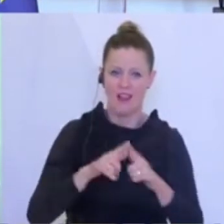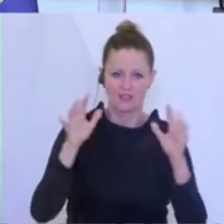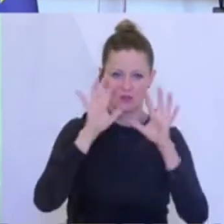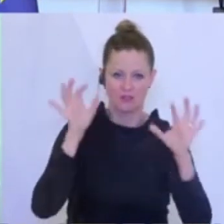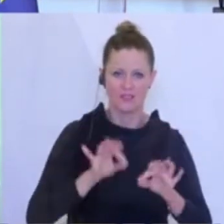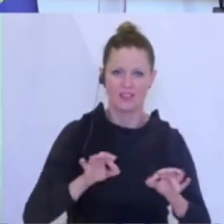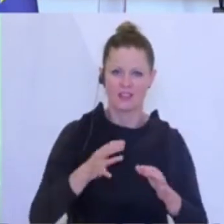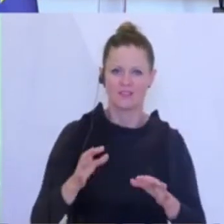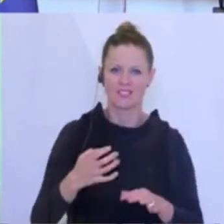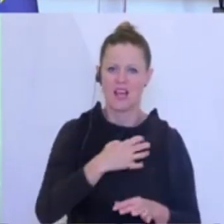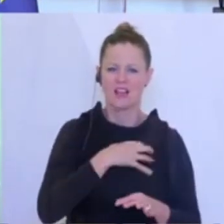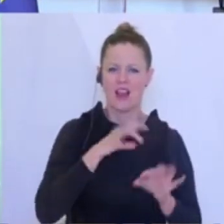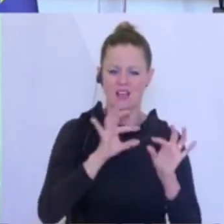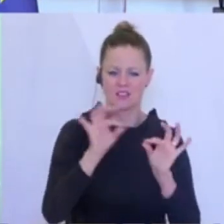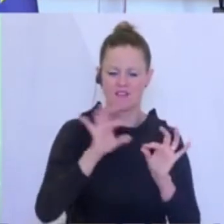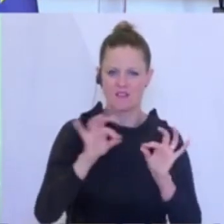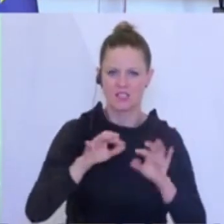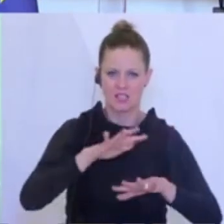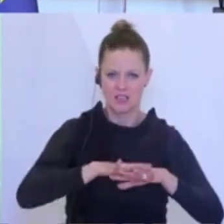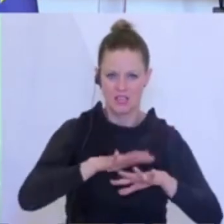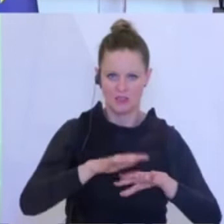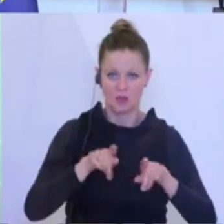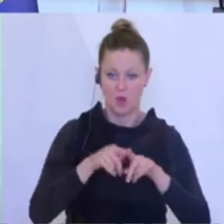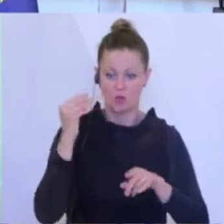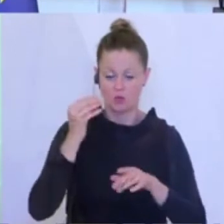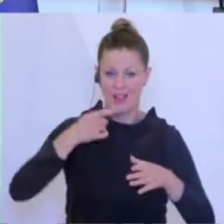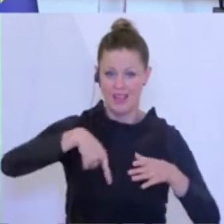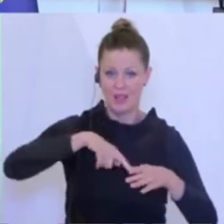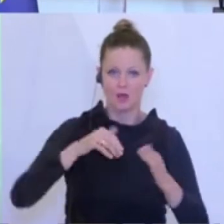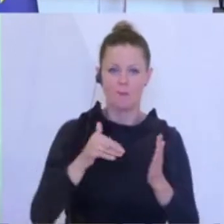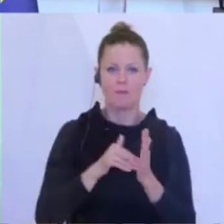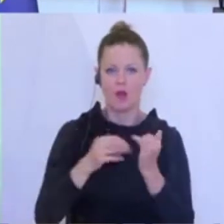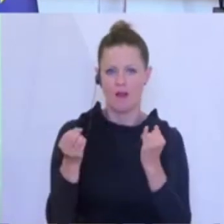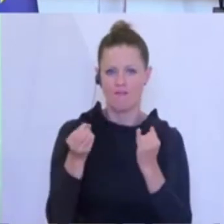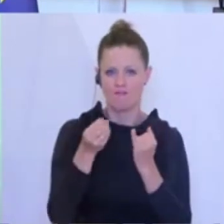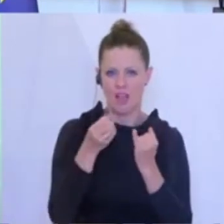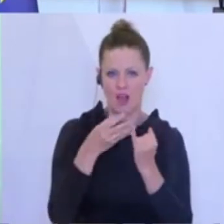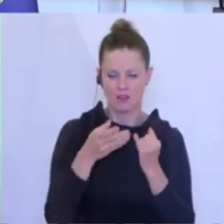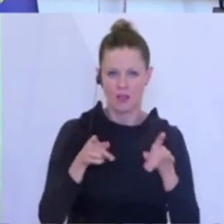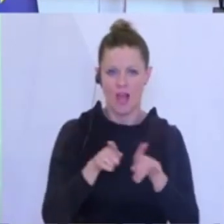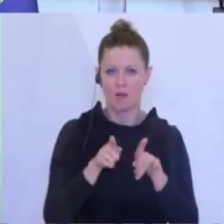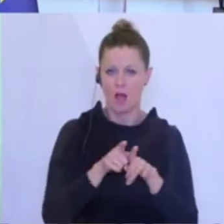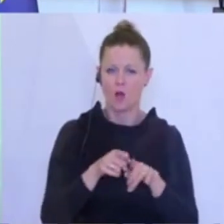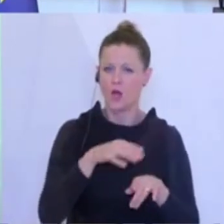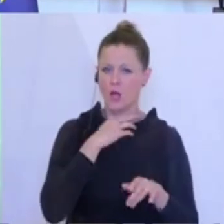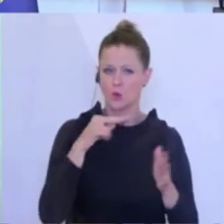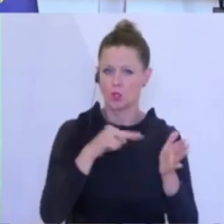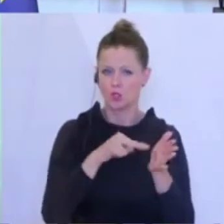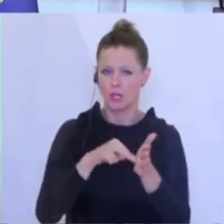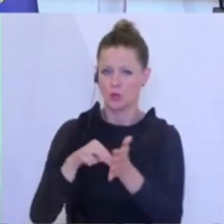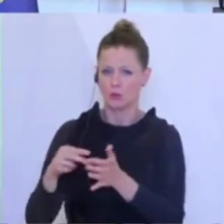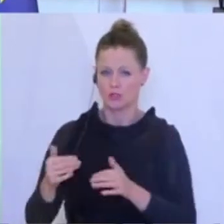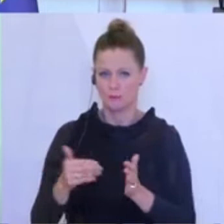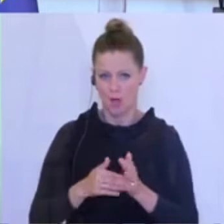leistungsfähiges Glasfasernetz. Und innerhalb der Schule soll überall WLAN, aber wenn Sie so wollen, auch genügend Steckdosen vorhanden sein.